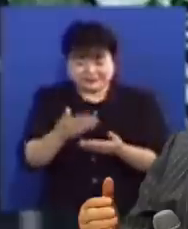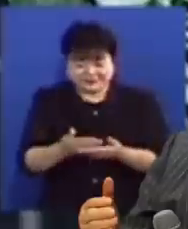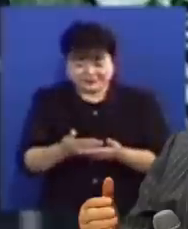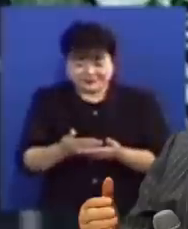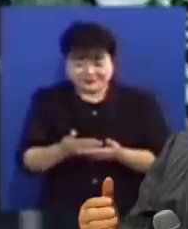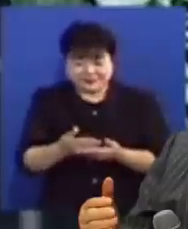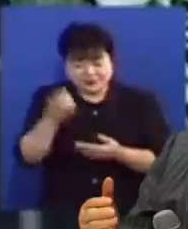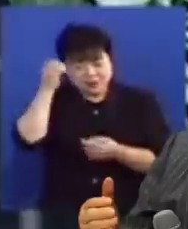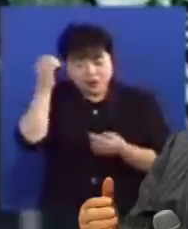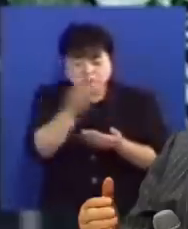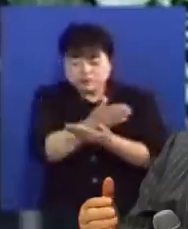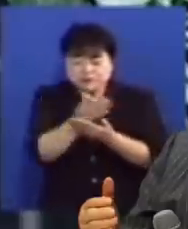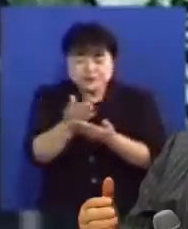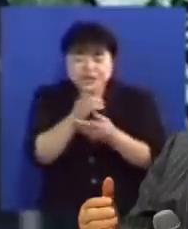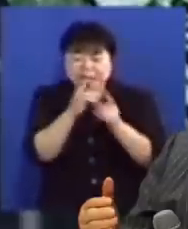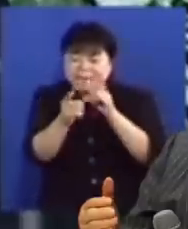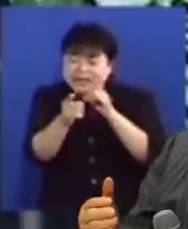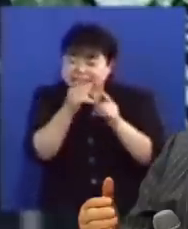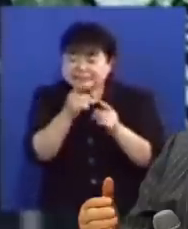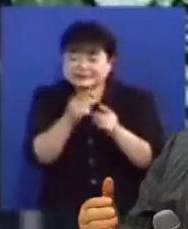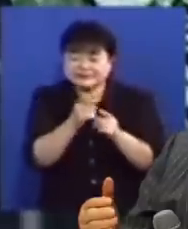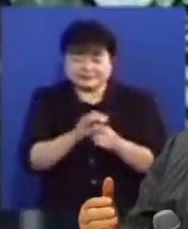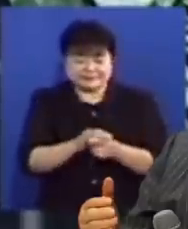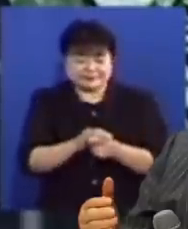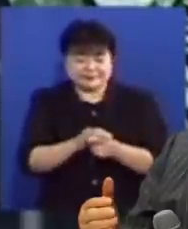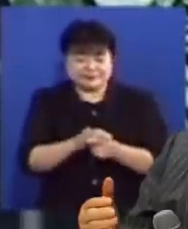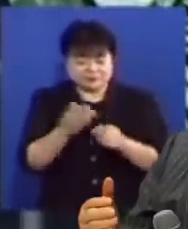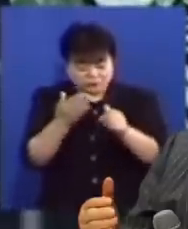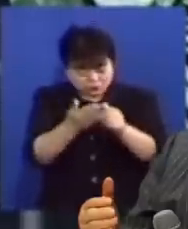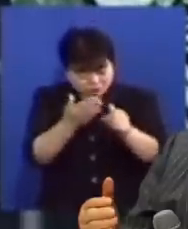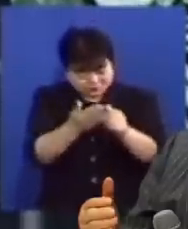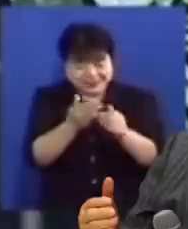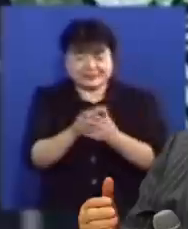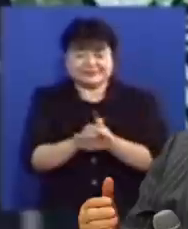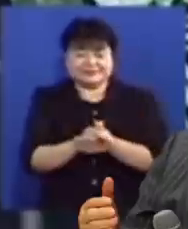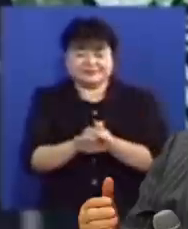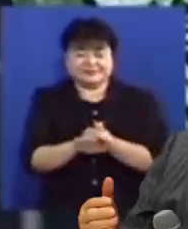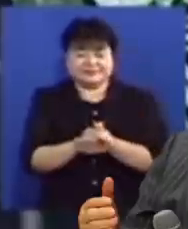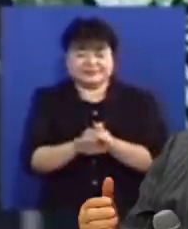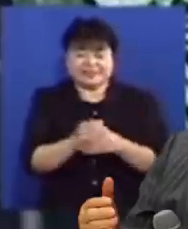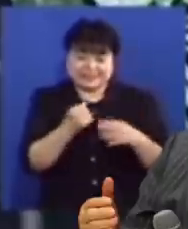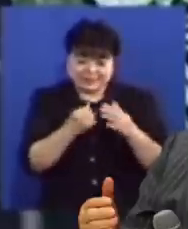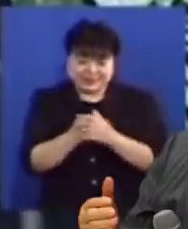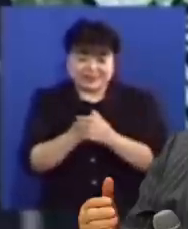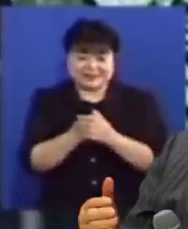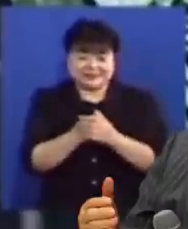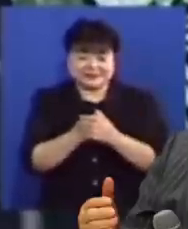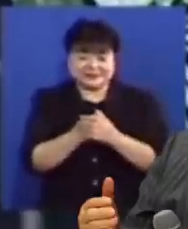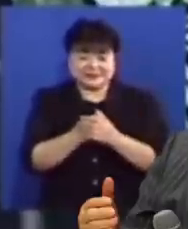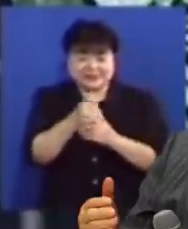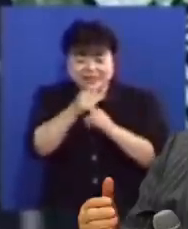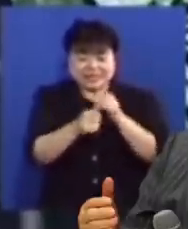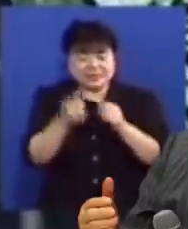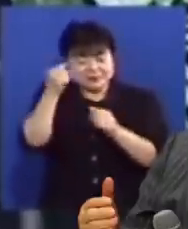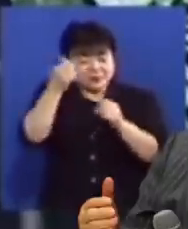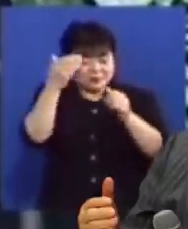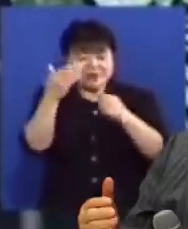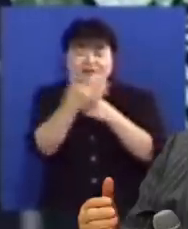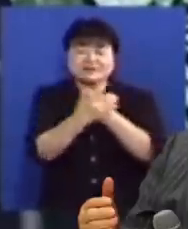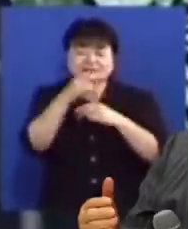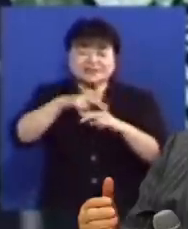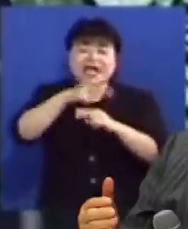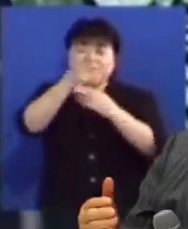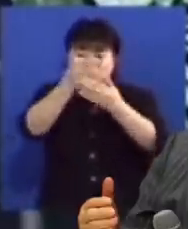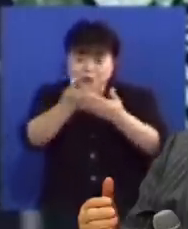영문별의 말씀 말씀을 주시는 것입니다 그러므로 하나님의 성령의 은사를